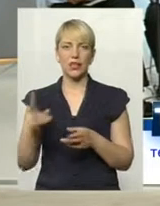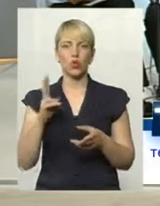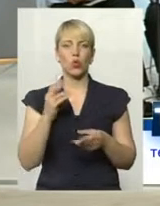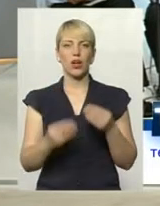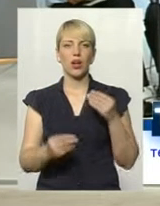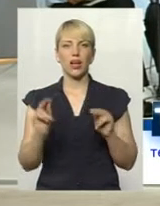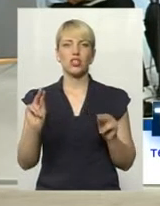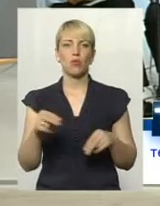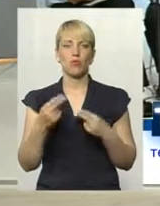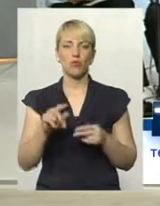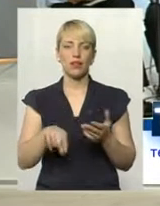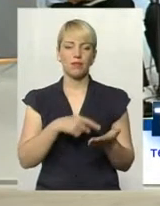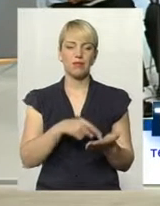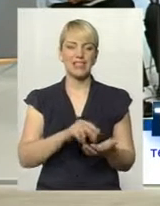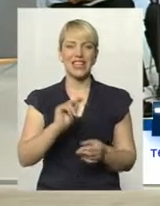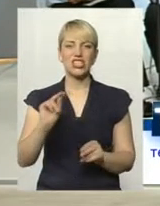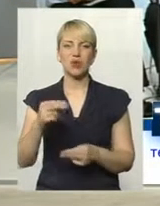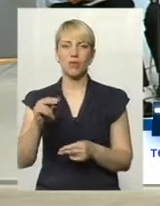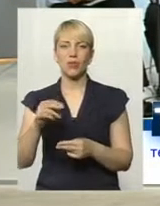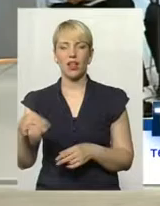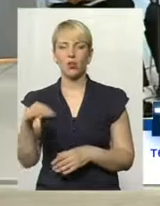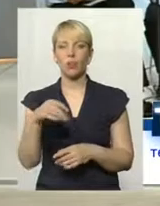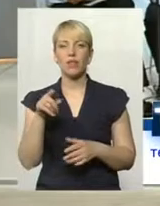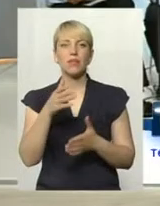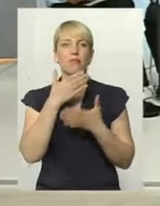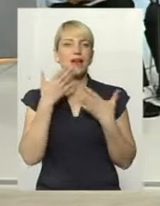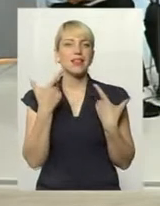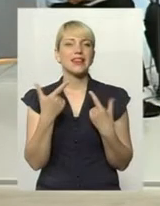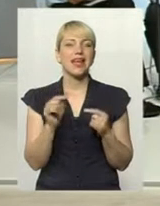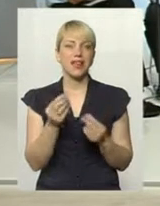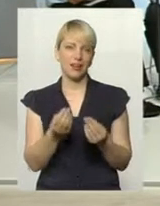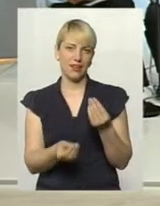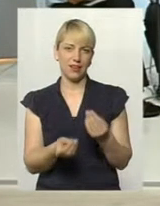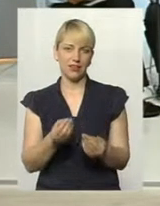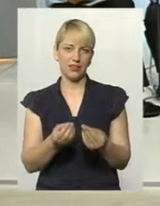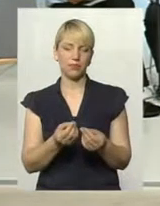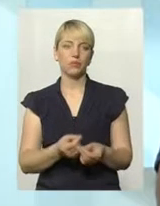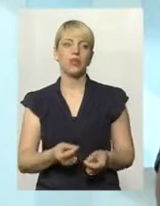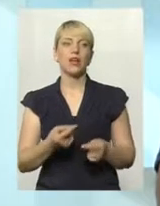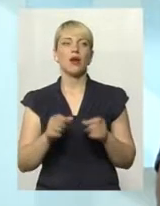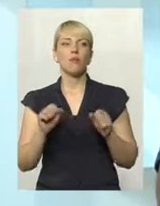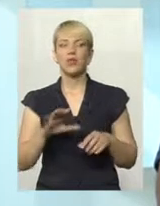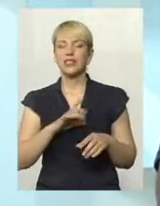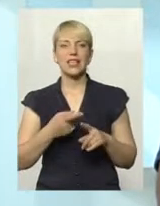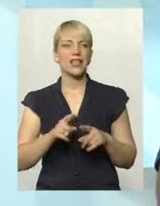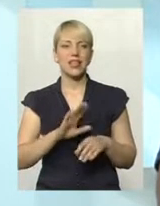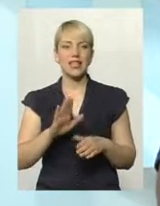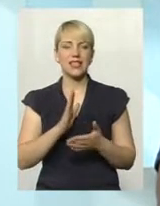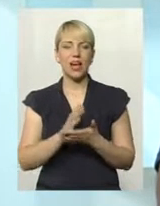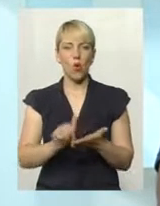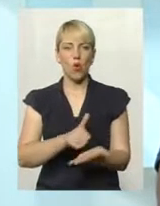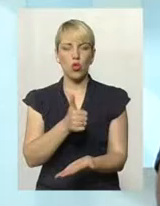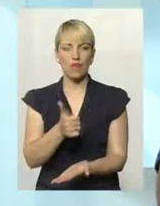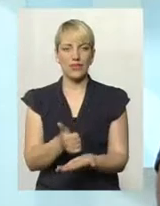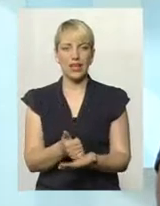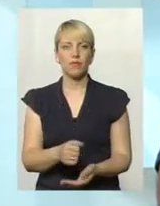чемпіонат області. Їм просто нема де грати. Це одне. Але, скажімо, це, можливо, не головне. Головне